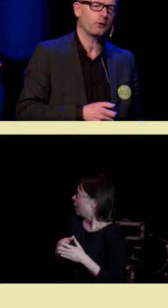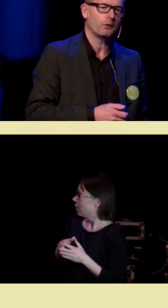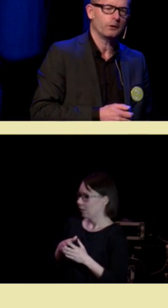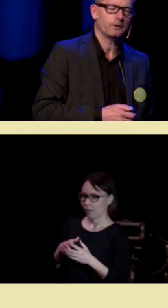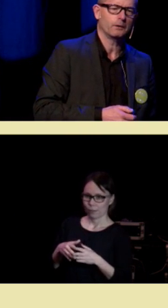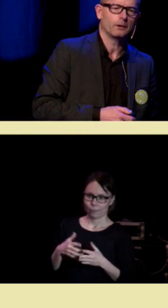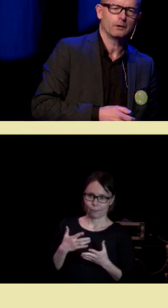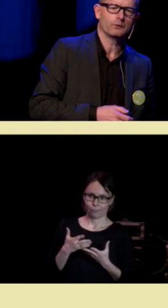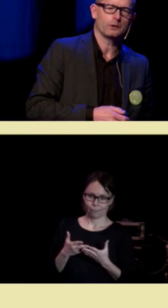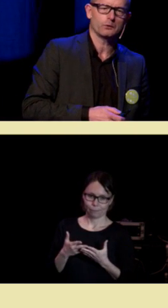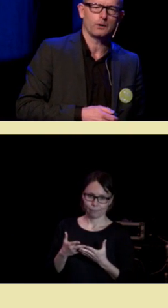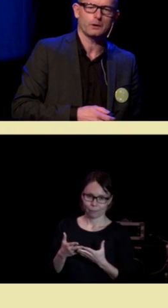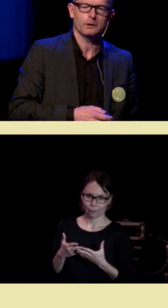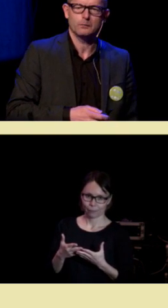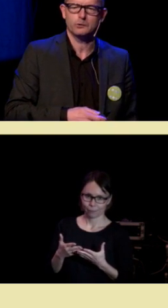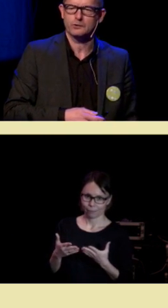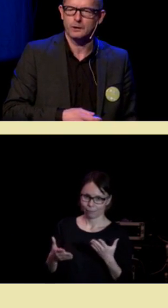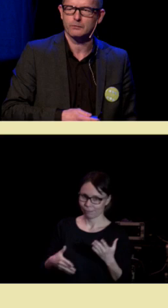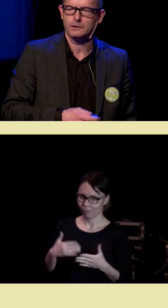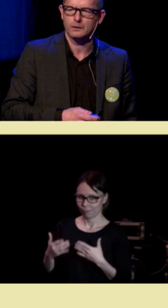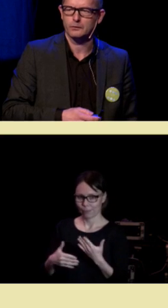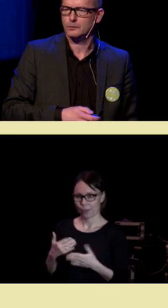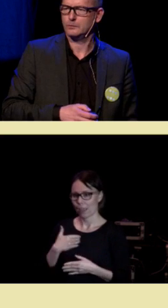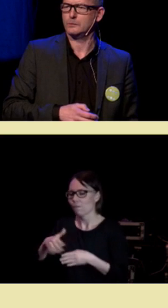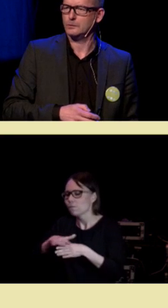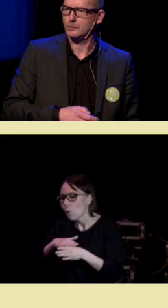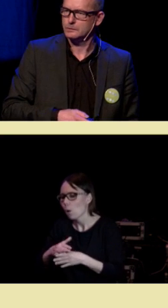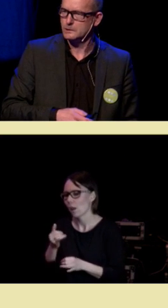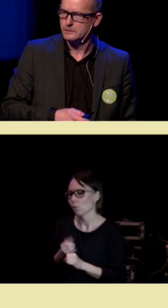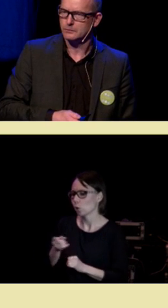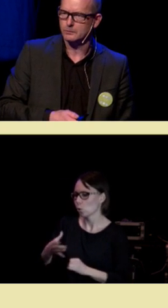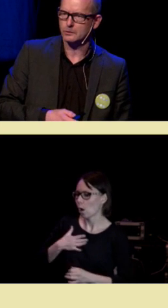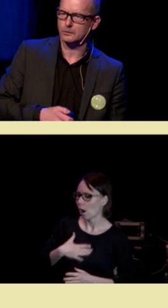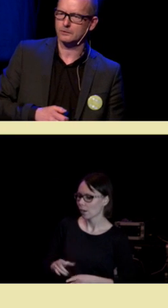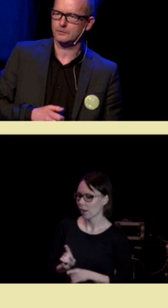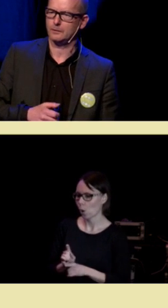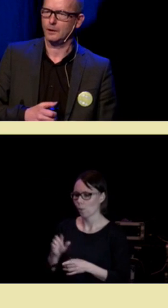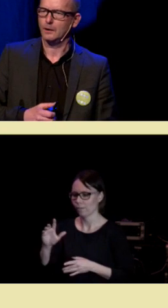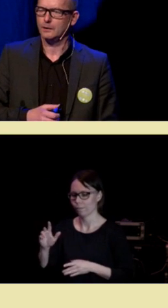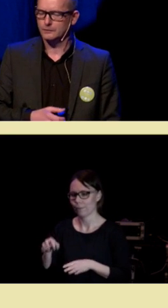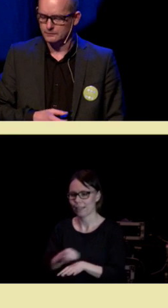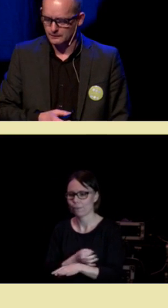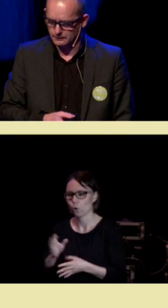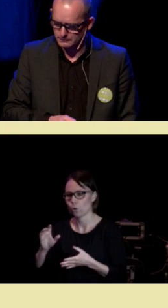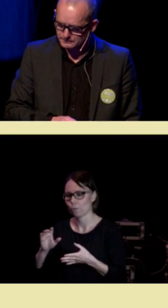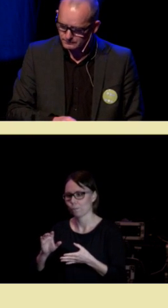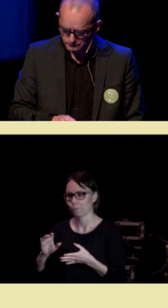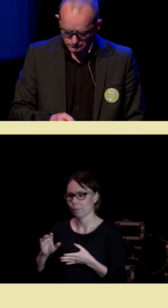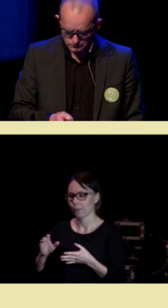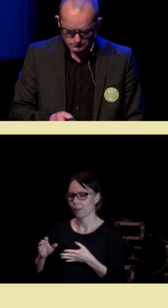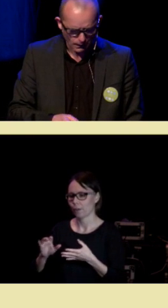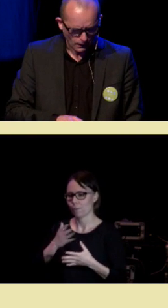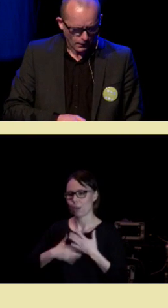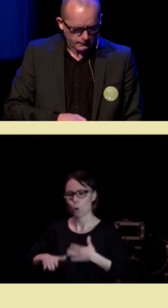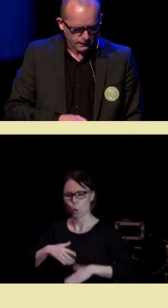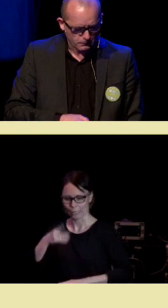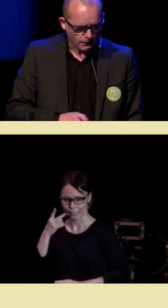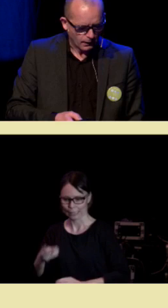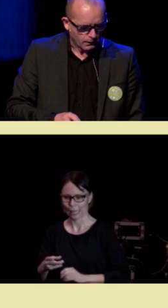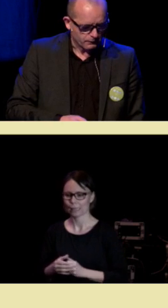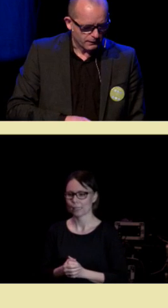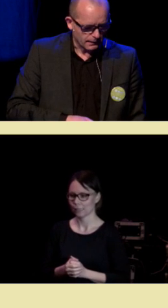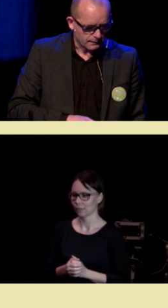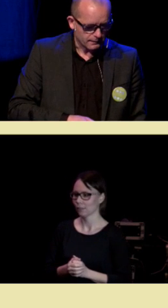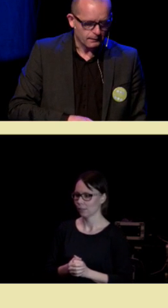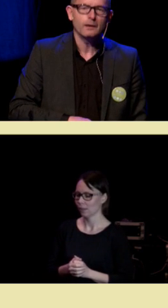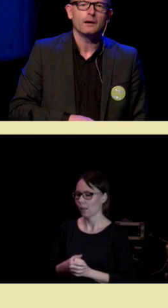Jeg føler hvordan du har det, bokstavelig talt og neurobiologisk sett. Dermed